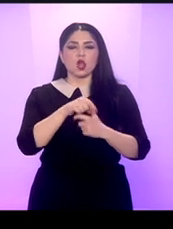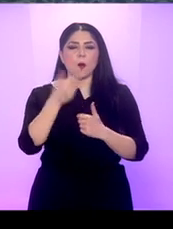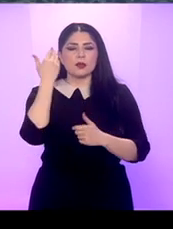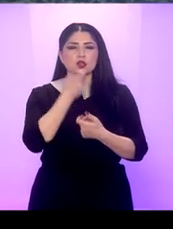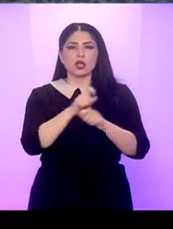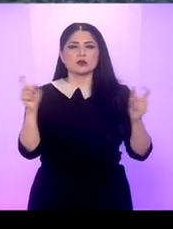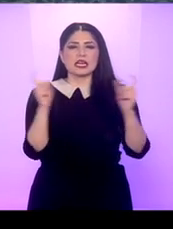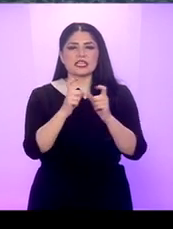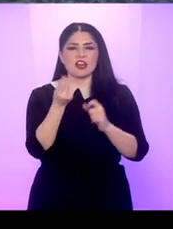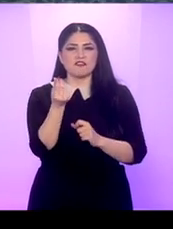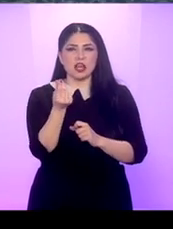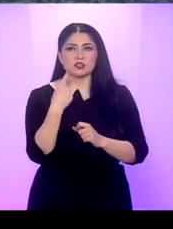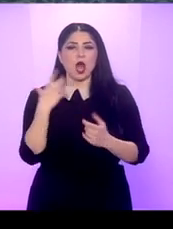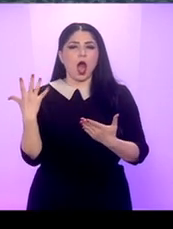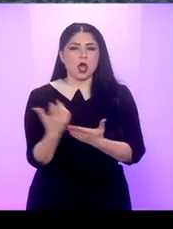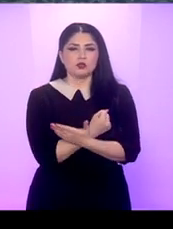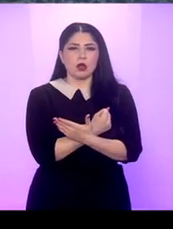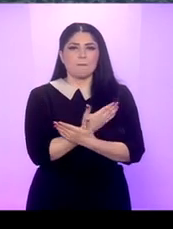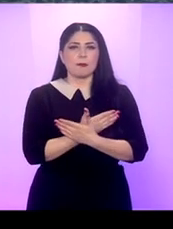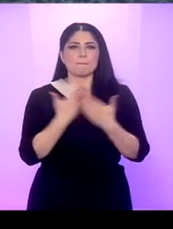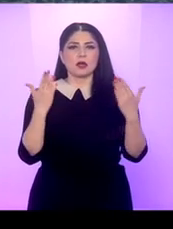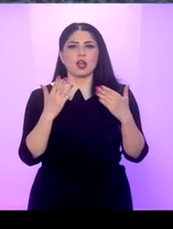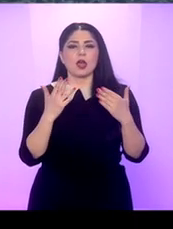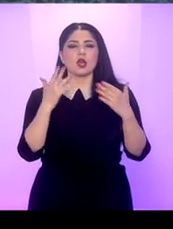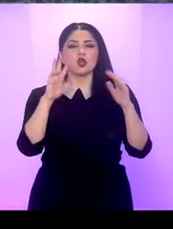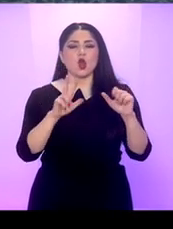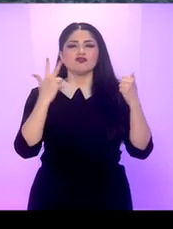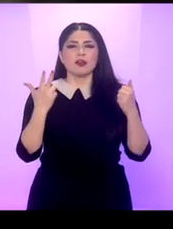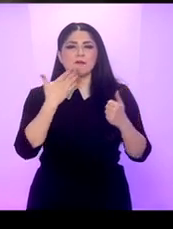Marele câștigător galei cu numărul 93